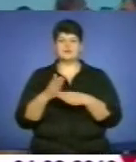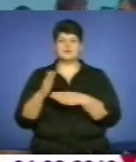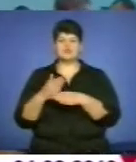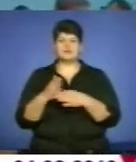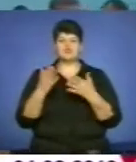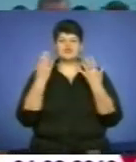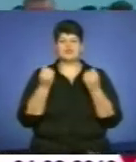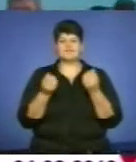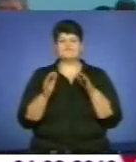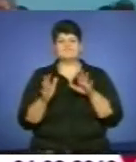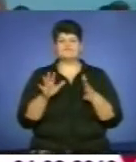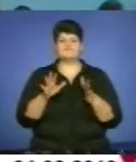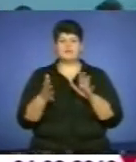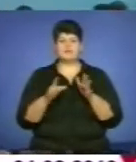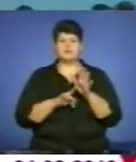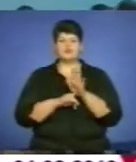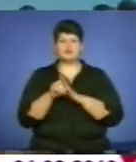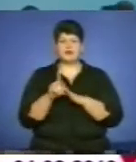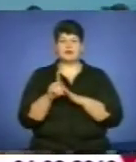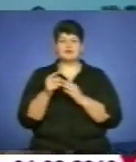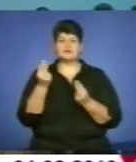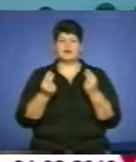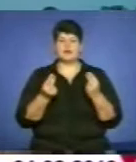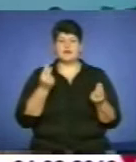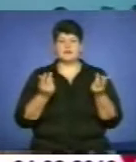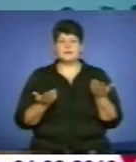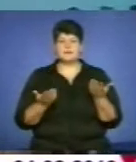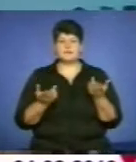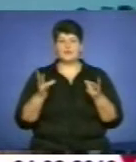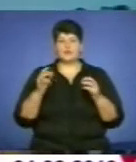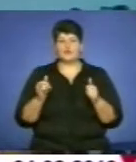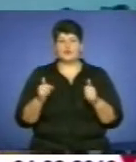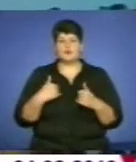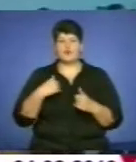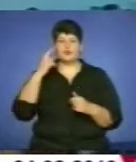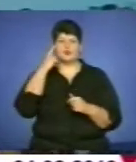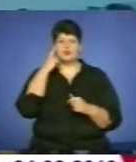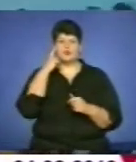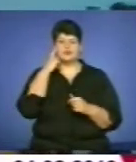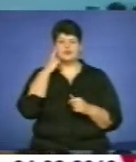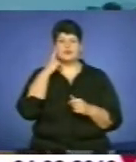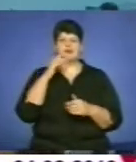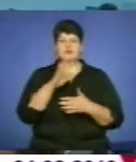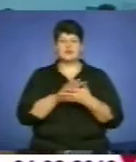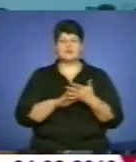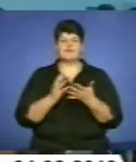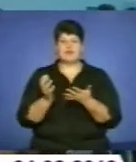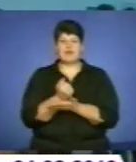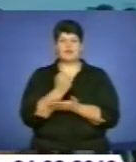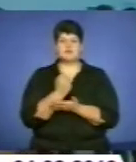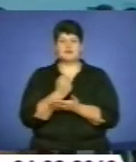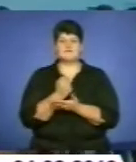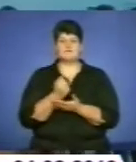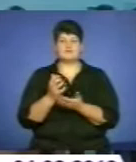не дуже вчора зіграли. на мою думку, що дещо вдалося виконати, і ми